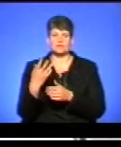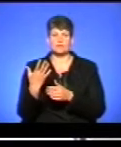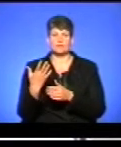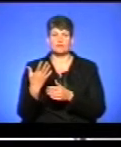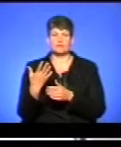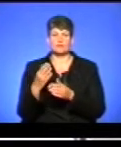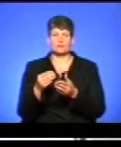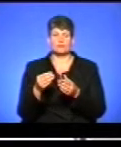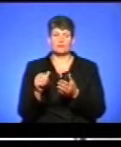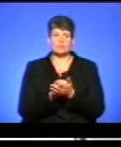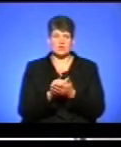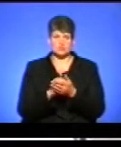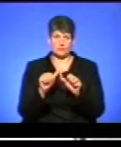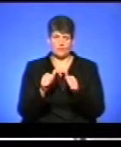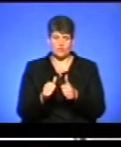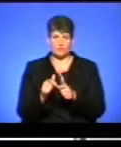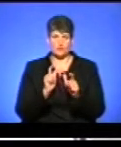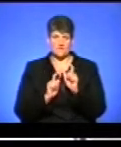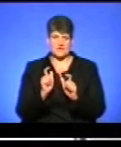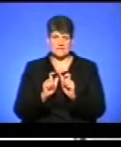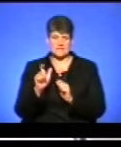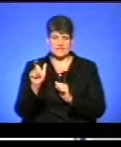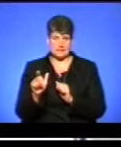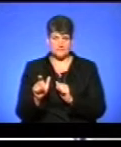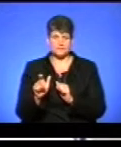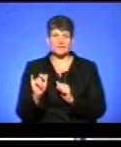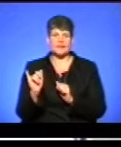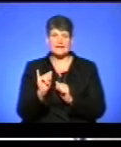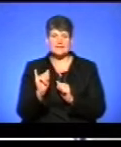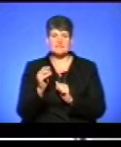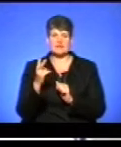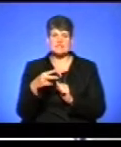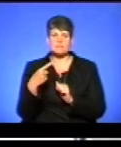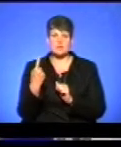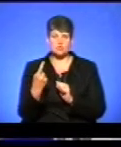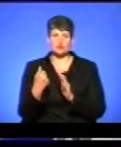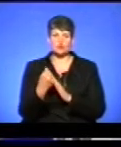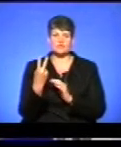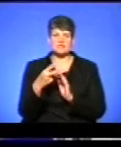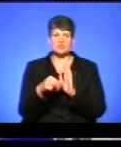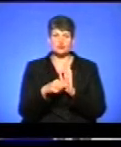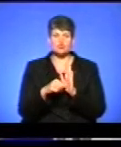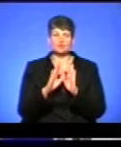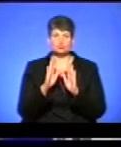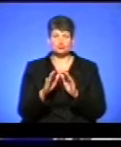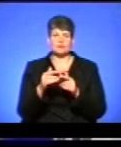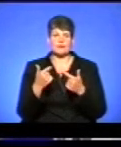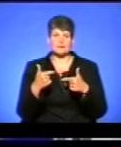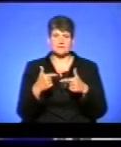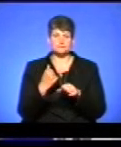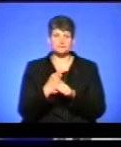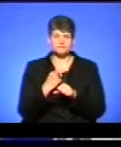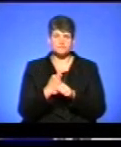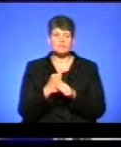особисто в університет чи в інститут, і відповідно з 21 по 26 будуть проходити вступні випробування, або